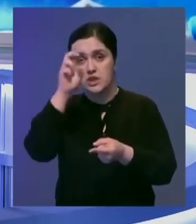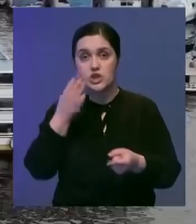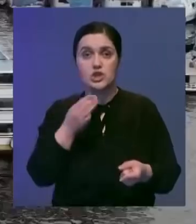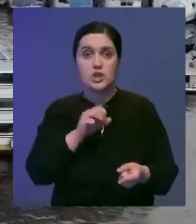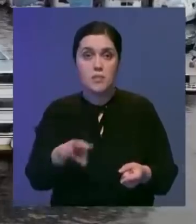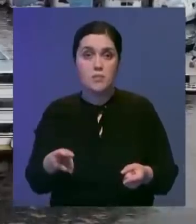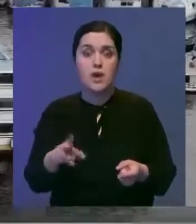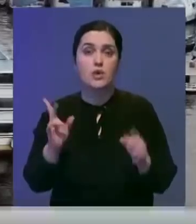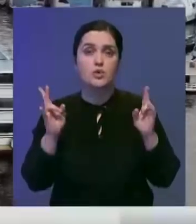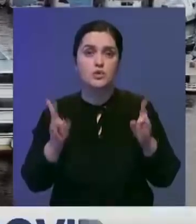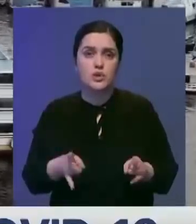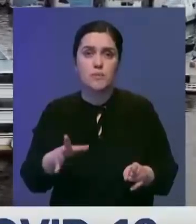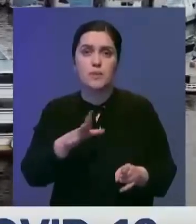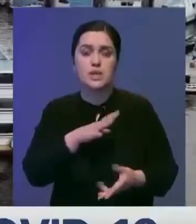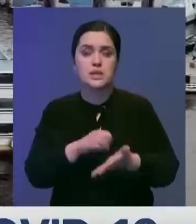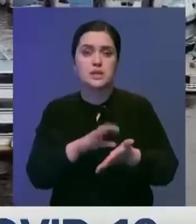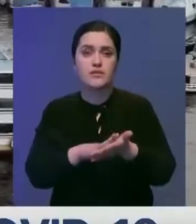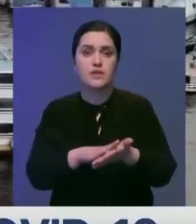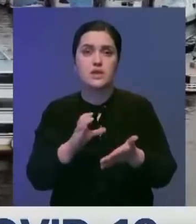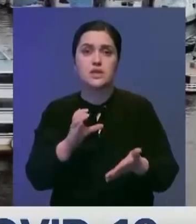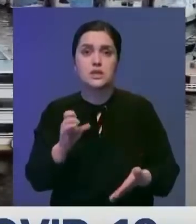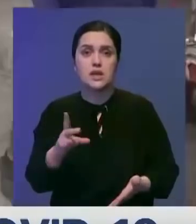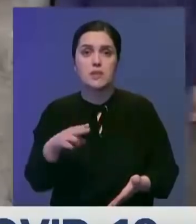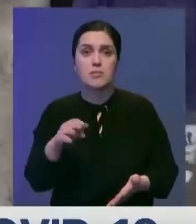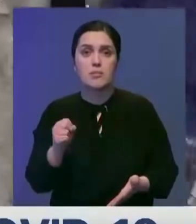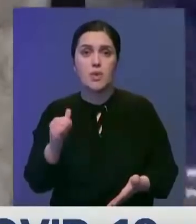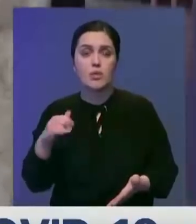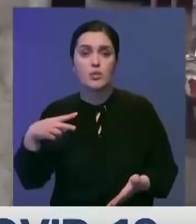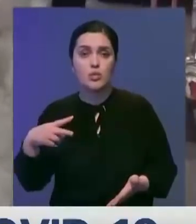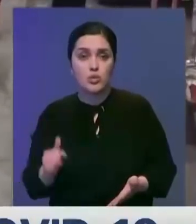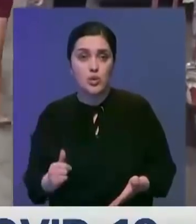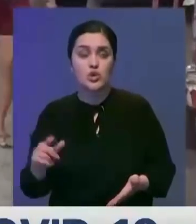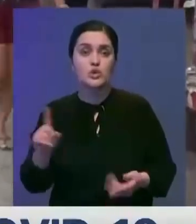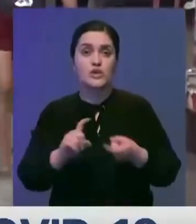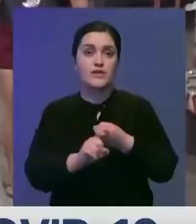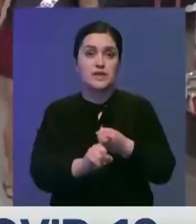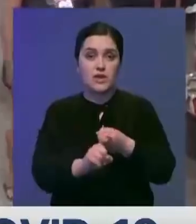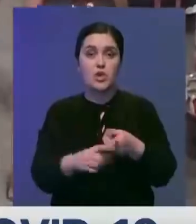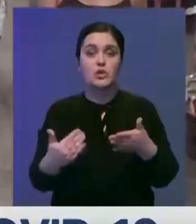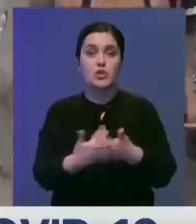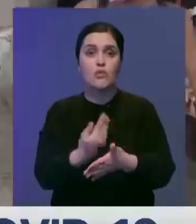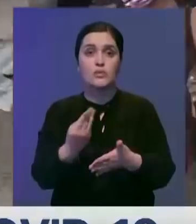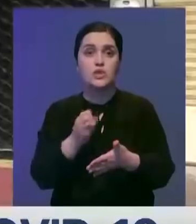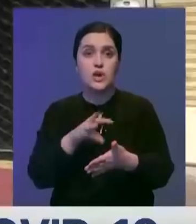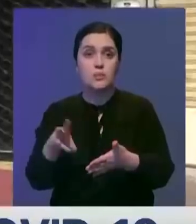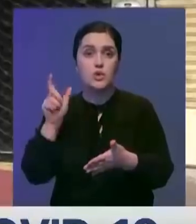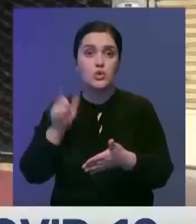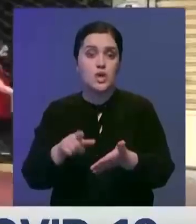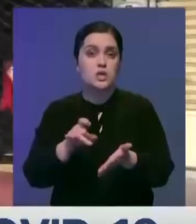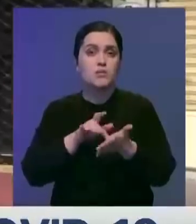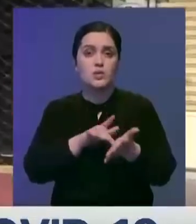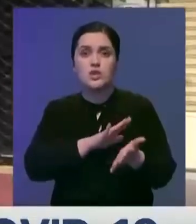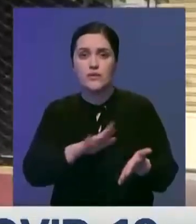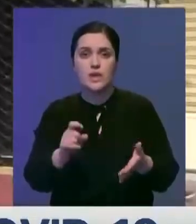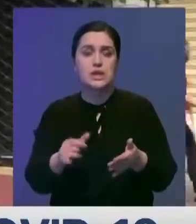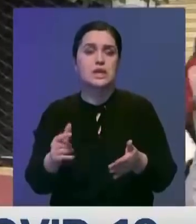бразильский штамм это. Случаи были зарегистрированы в штате Сан-Паулу. Примечательно, что инфицированные новым штаммом люди не